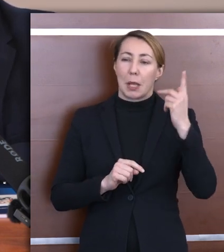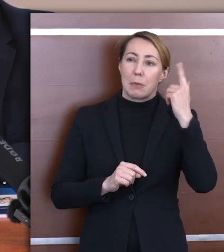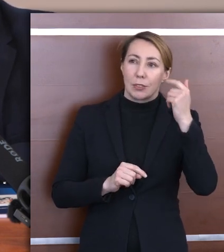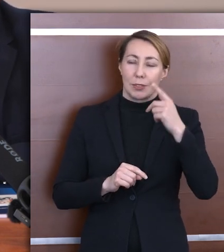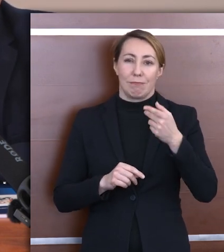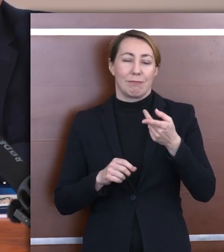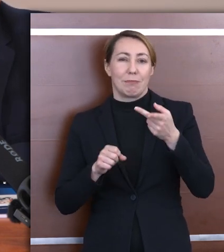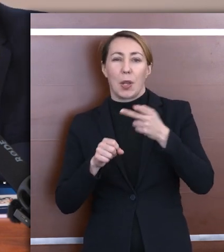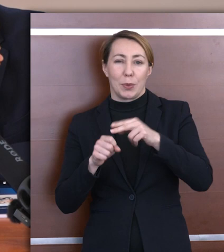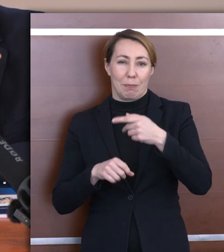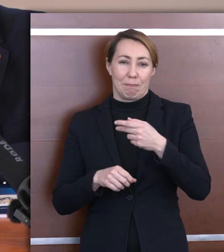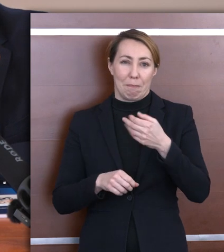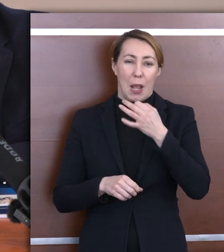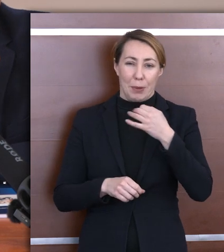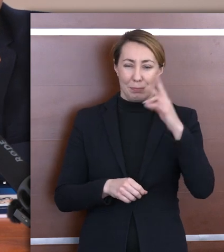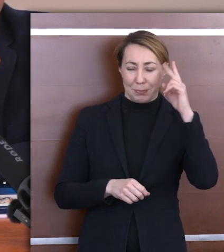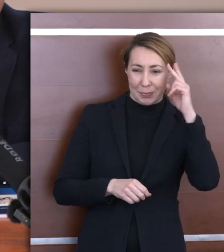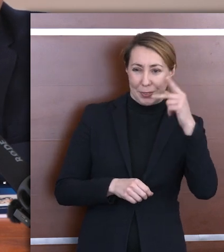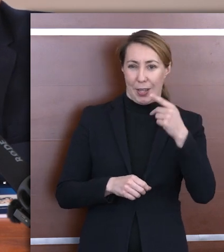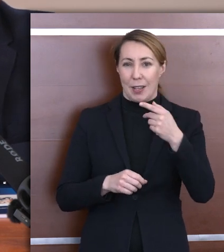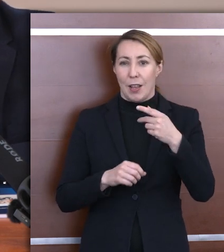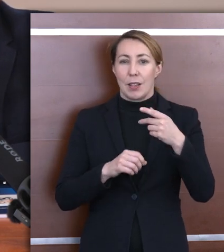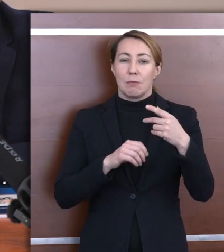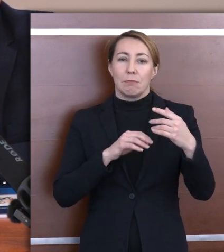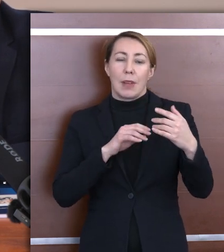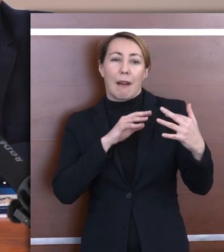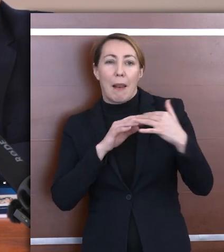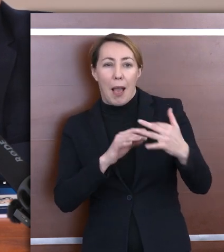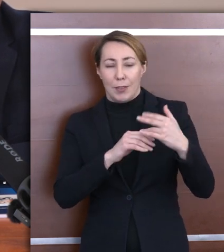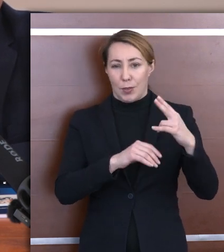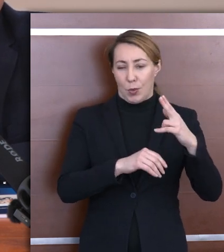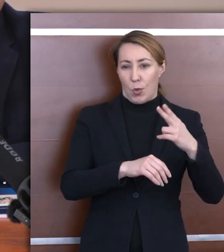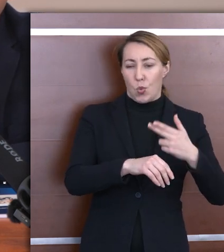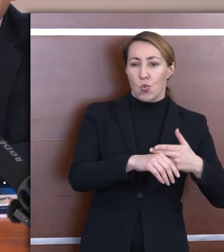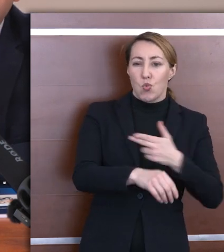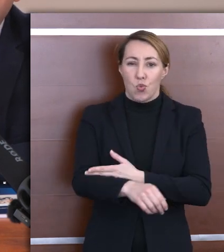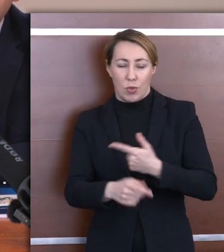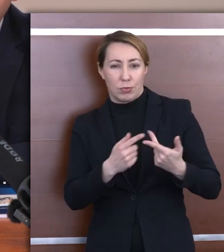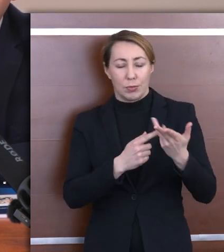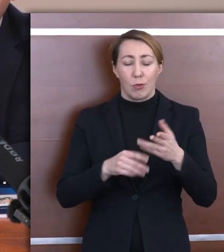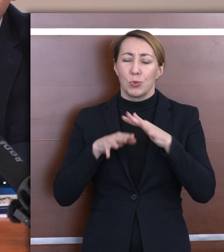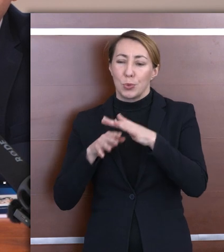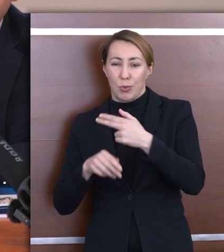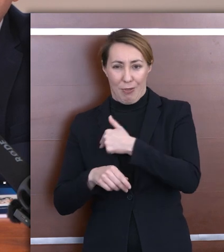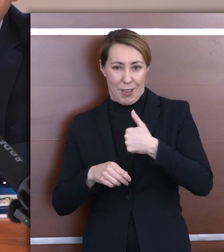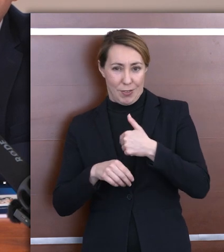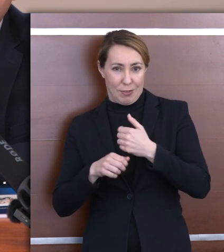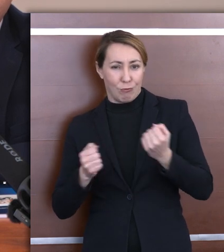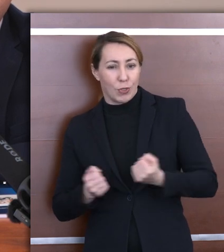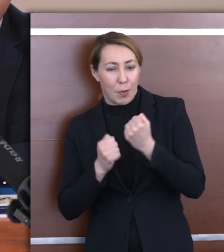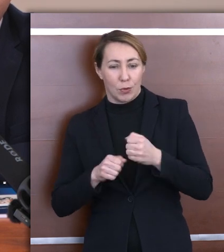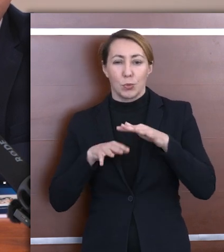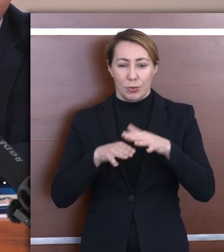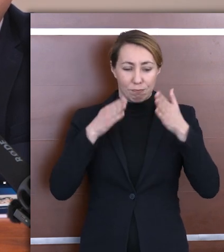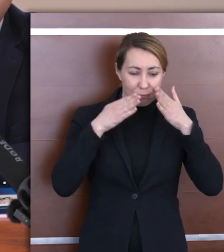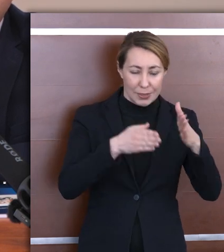interesują złotówki, kompetencje, relacje pomiędzy urzędami. Ale tak naprawdę gro naszej aktywności to są sprawy społeczne i straną się